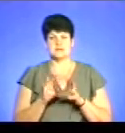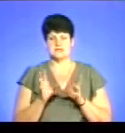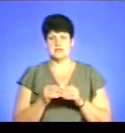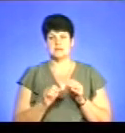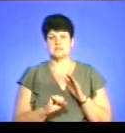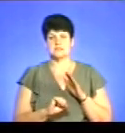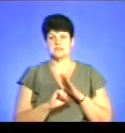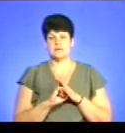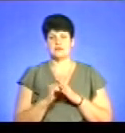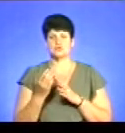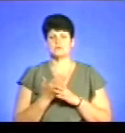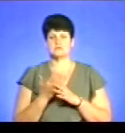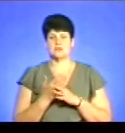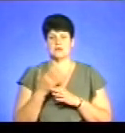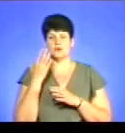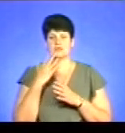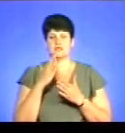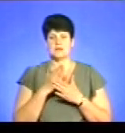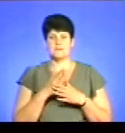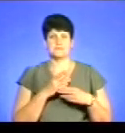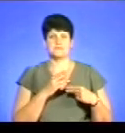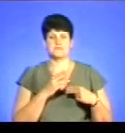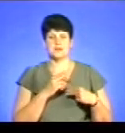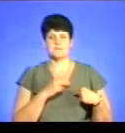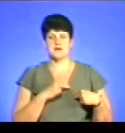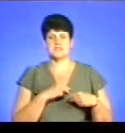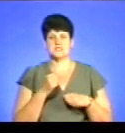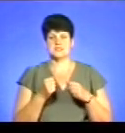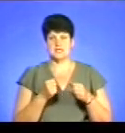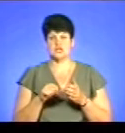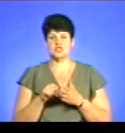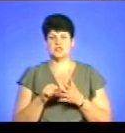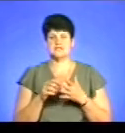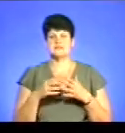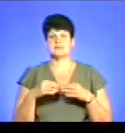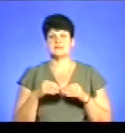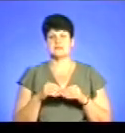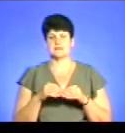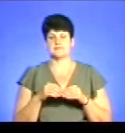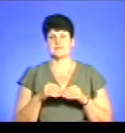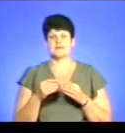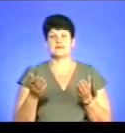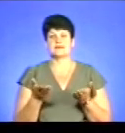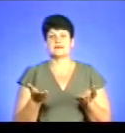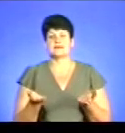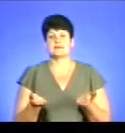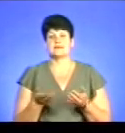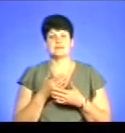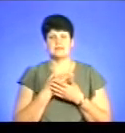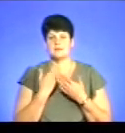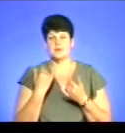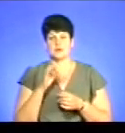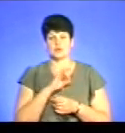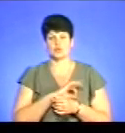підставах субсидія, коли є працездатний член сім'ї або член домогосподарства, який не має